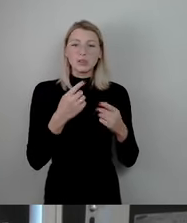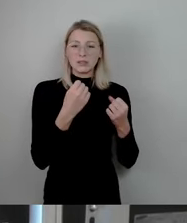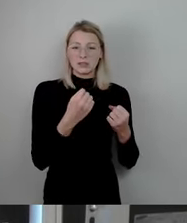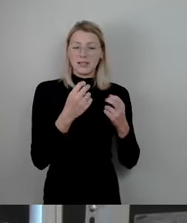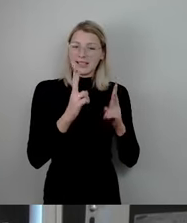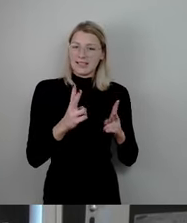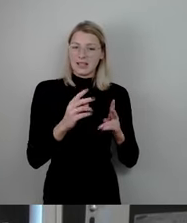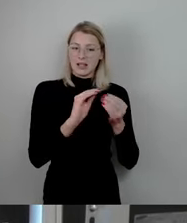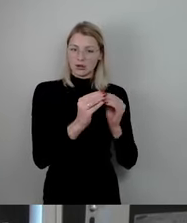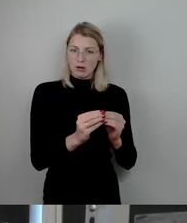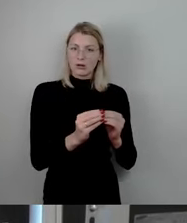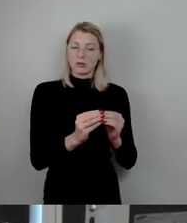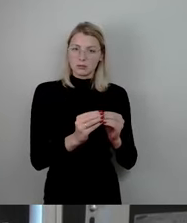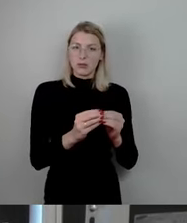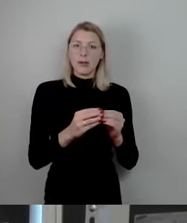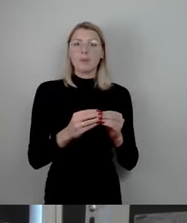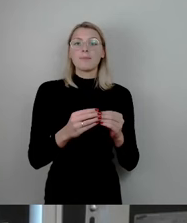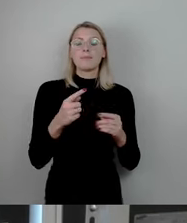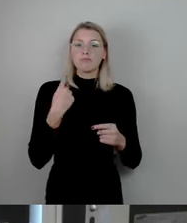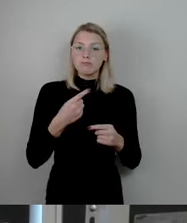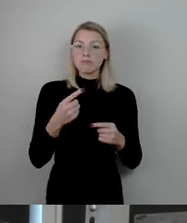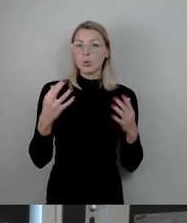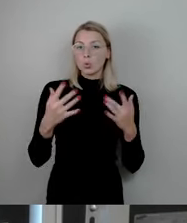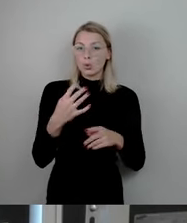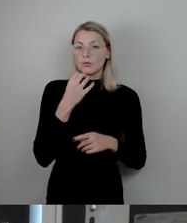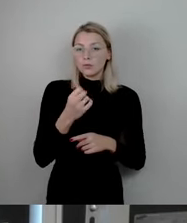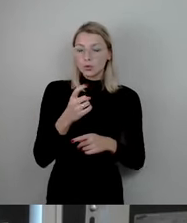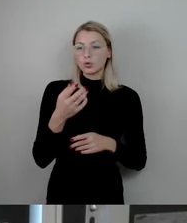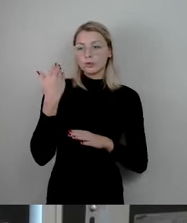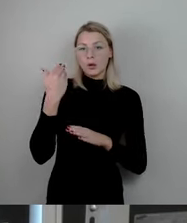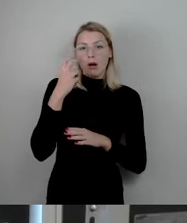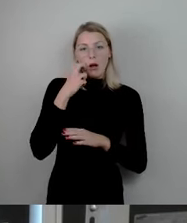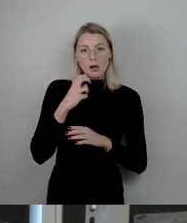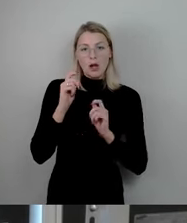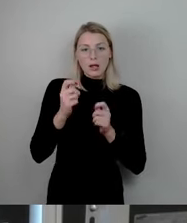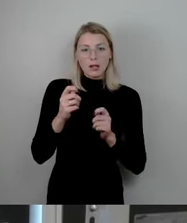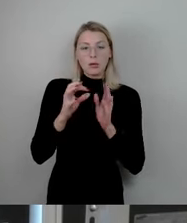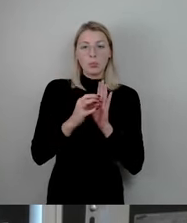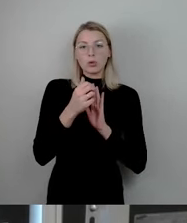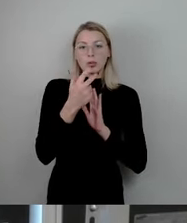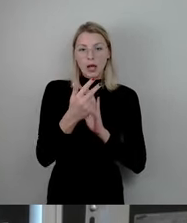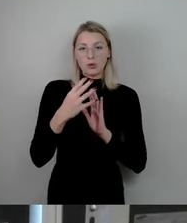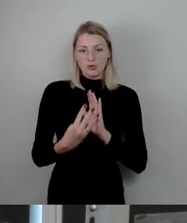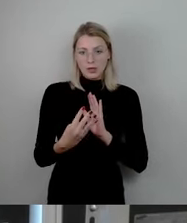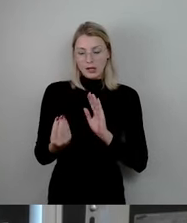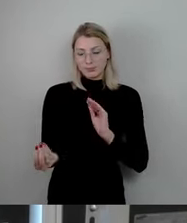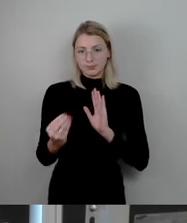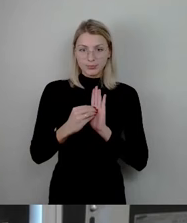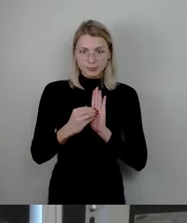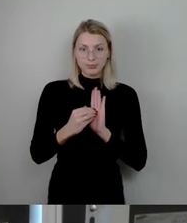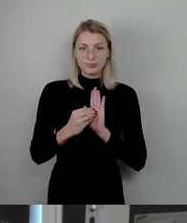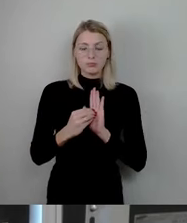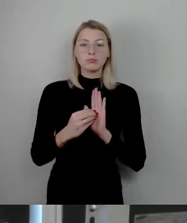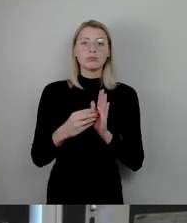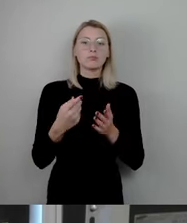90 die Grünen haben wir deswegen den ursprünglichen Antrag der CDU um Punkt 3 und 4 ergänzt. Und diese